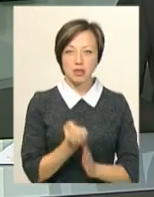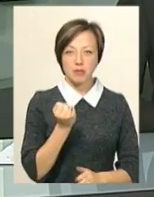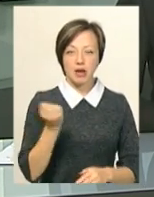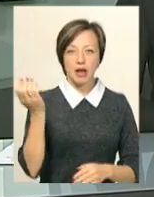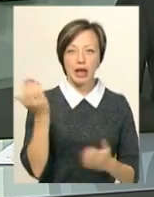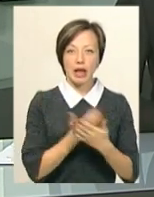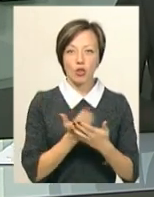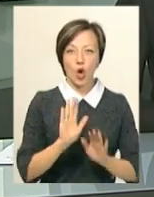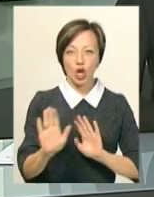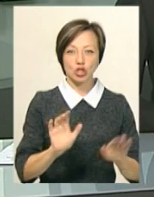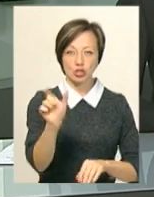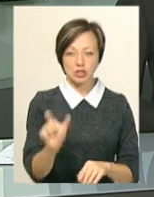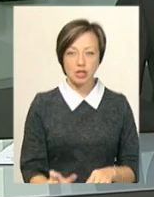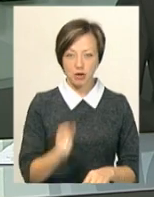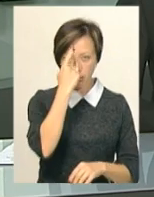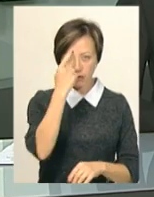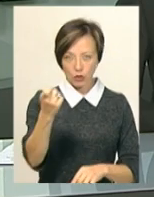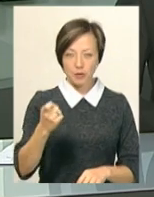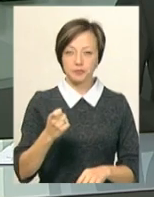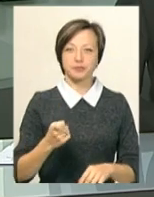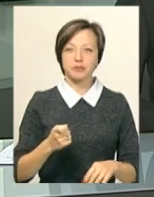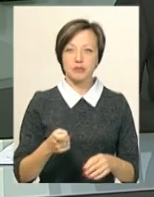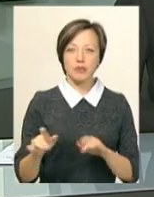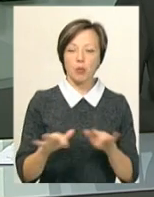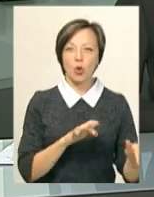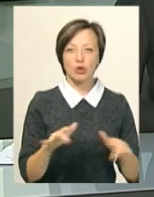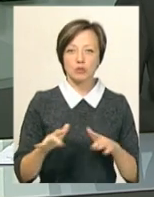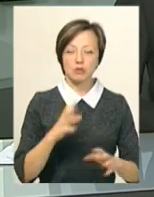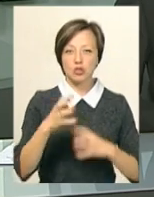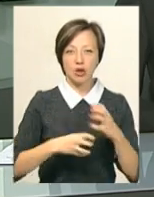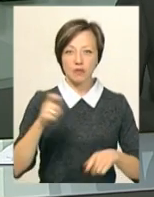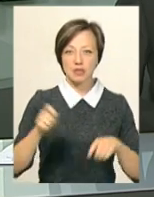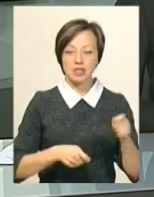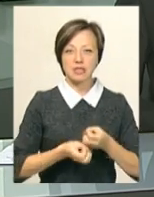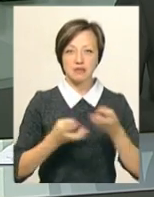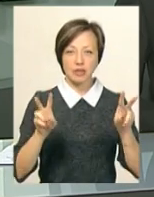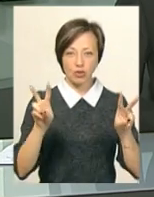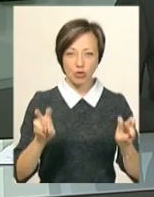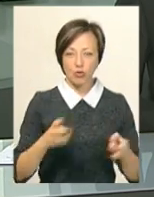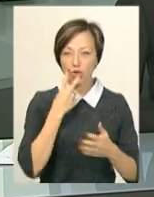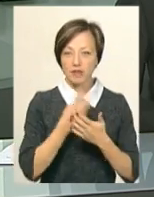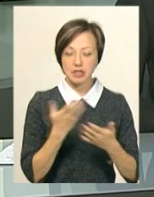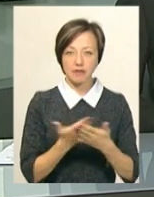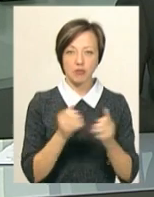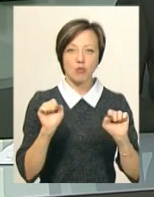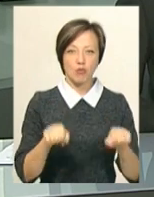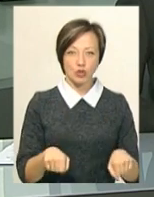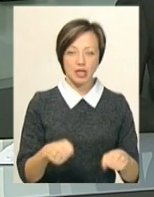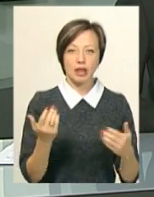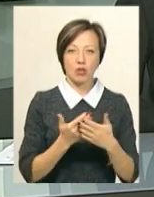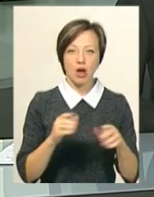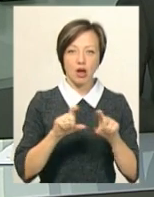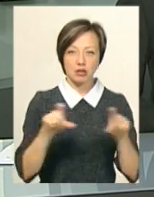кінорежисера. Про це повідомив продюсер міжнародного кінофестивалю «Світло» Олександр Урбанський. Подивитися фільм можна буде у